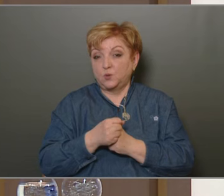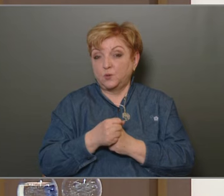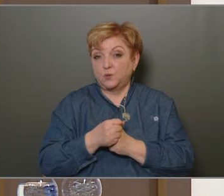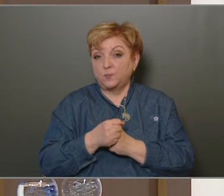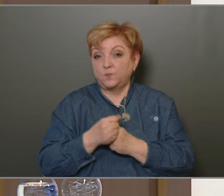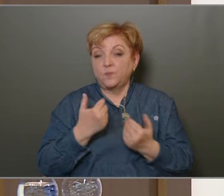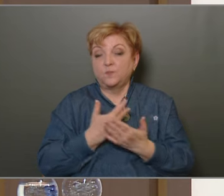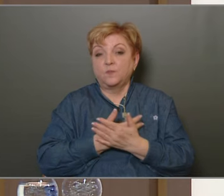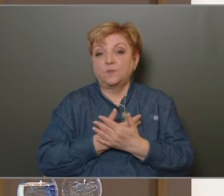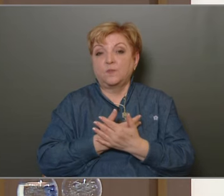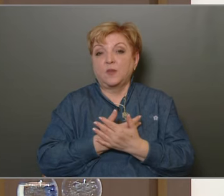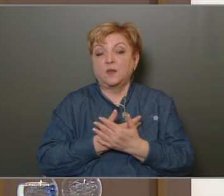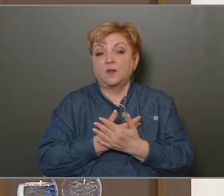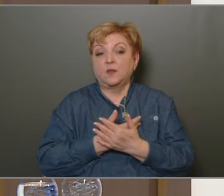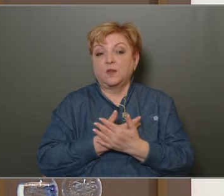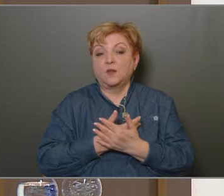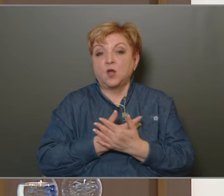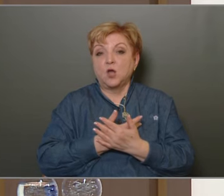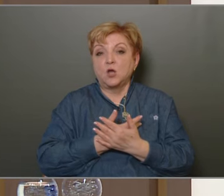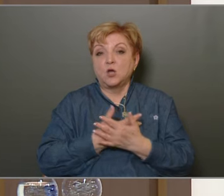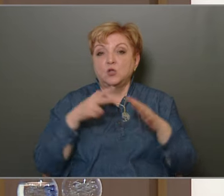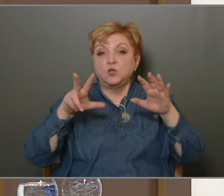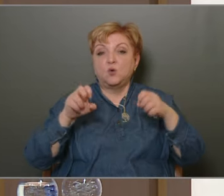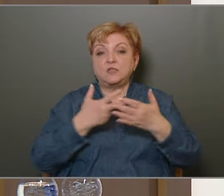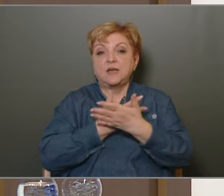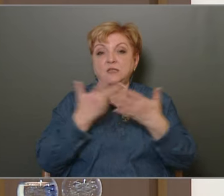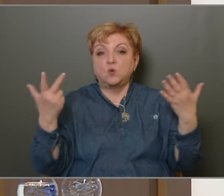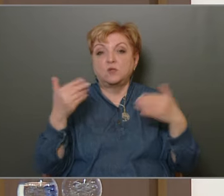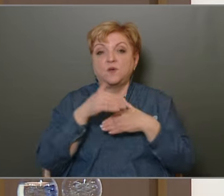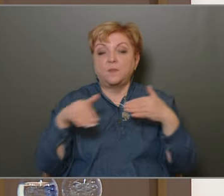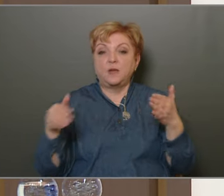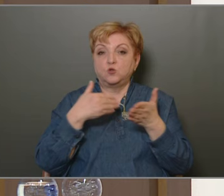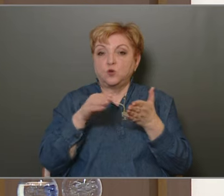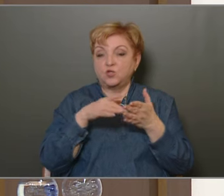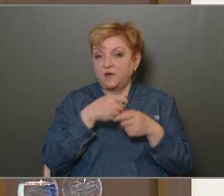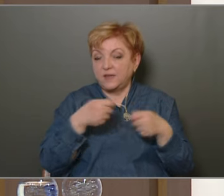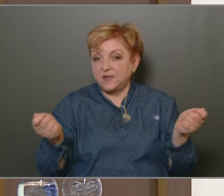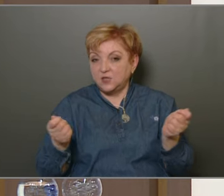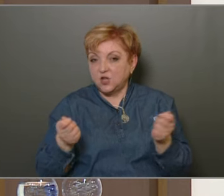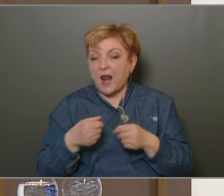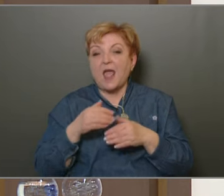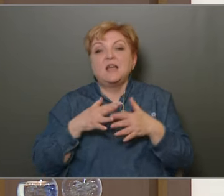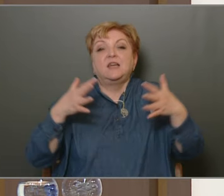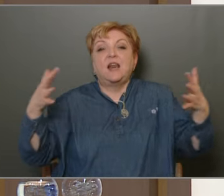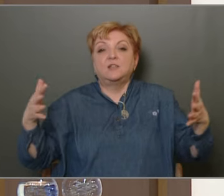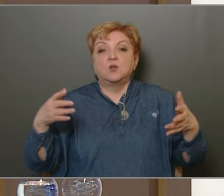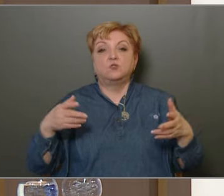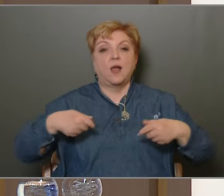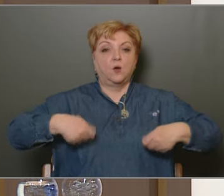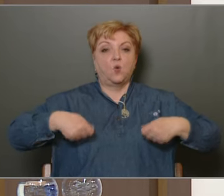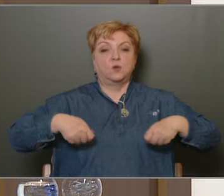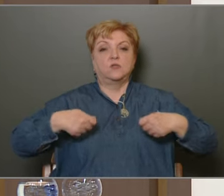fővel, 880 millió forintos költségvetéssel. Beszéltünk már róla, egyik legnagyobb és a